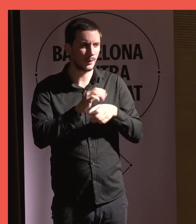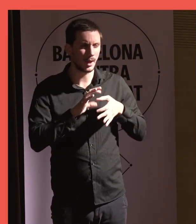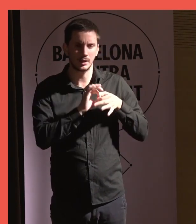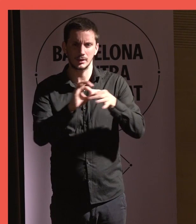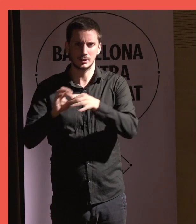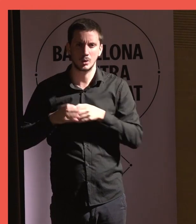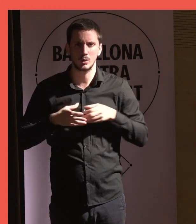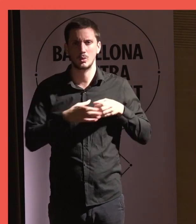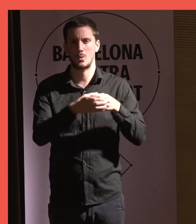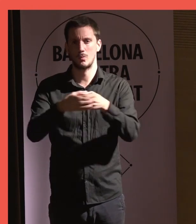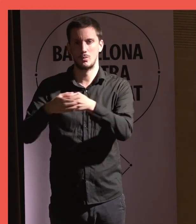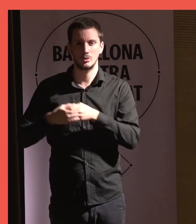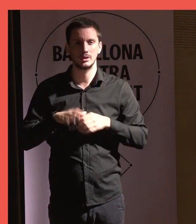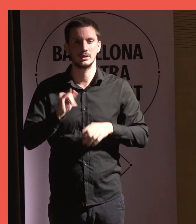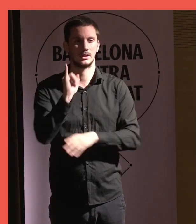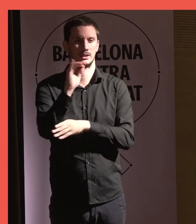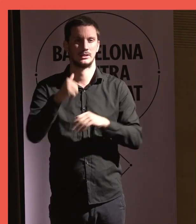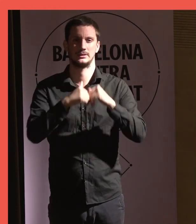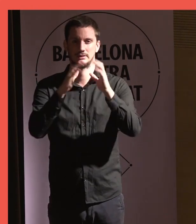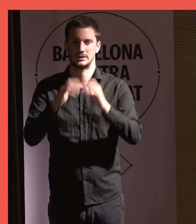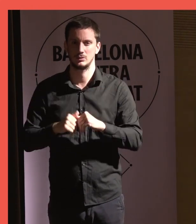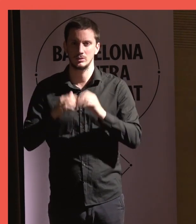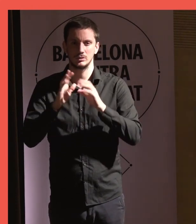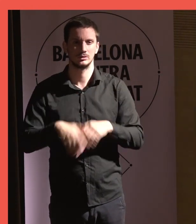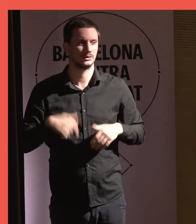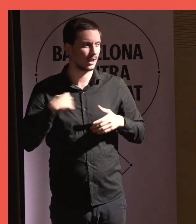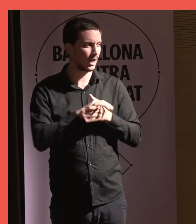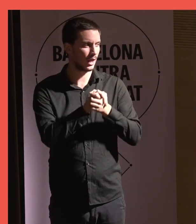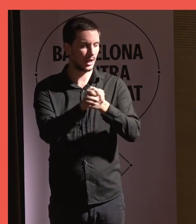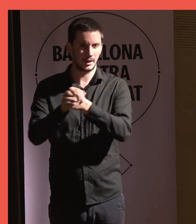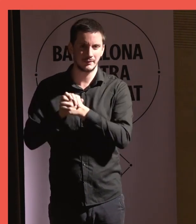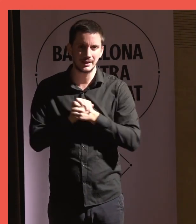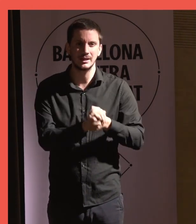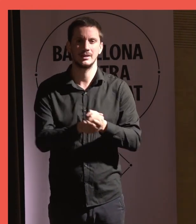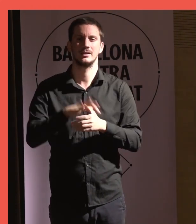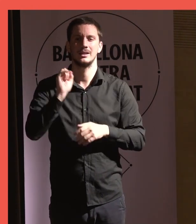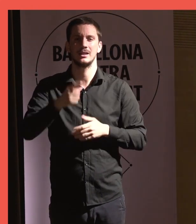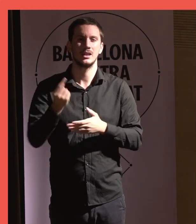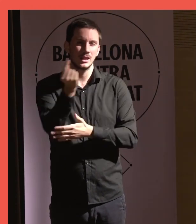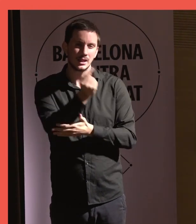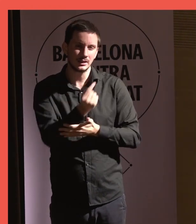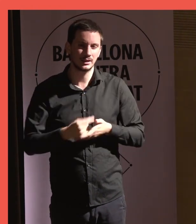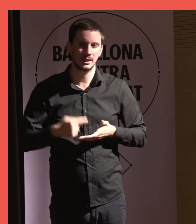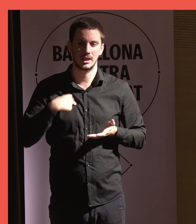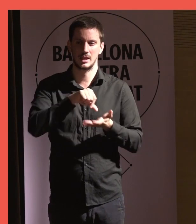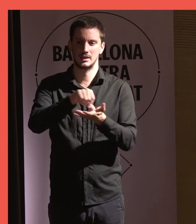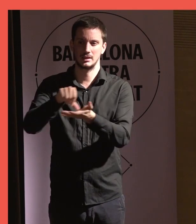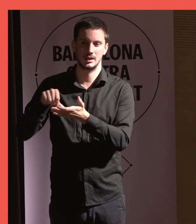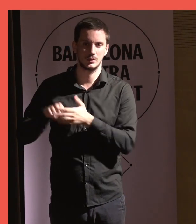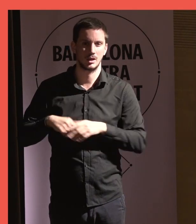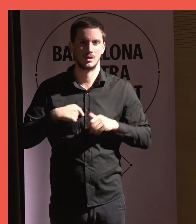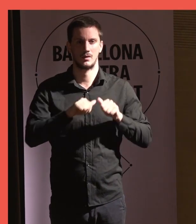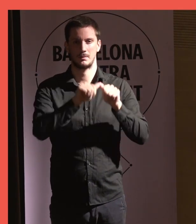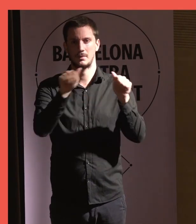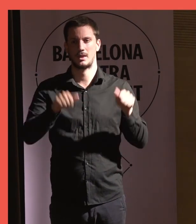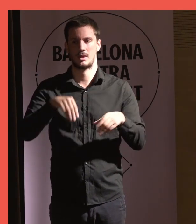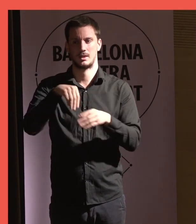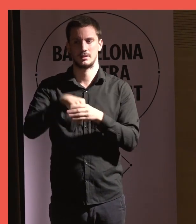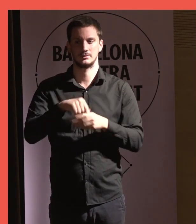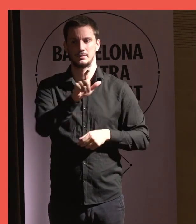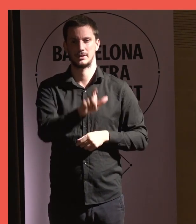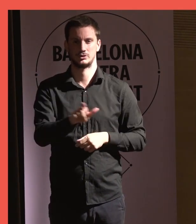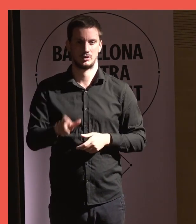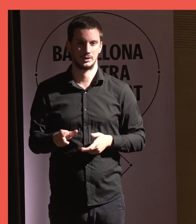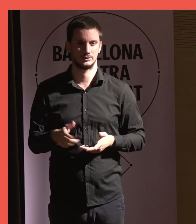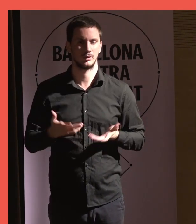comunitat i institucions, amb amigabilitat i dissenyar la ciutat a mida de les persones, és la